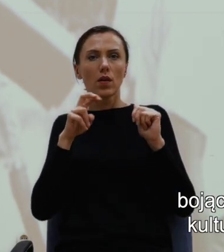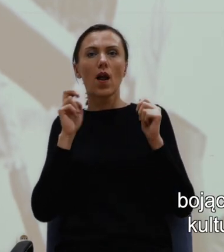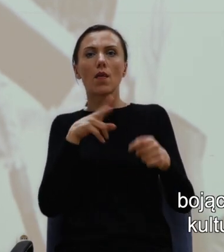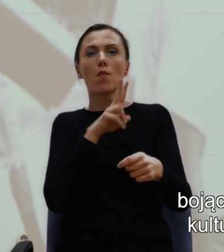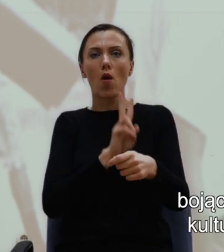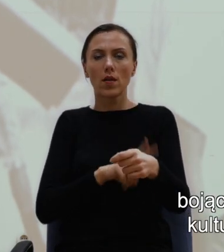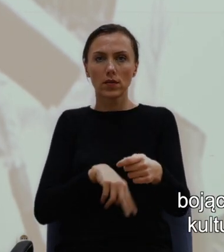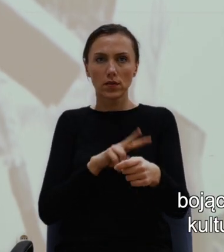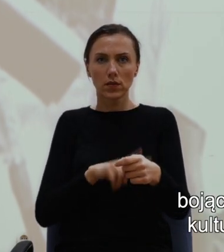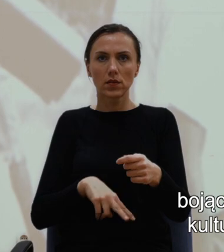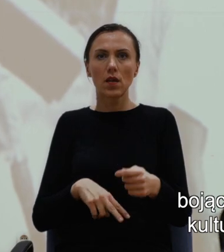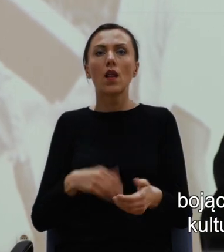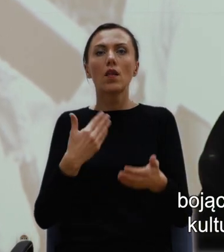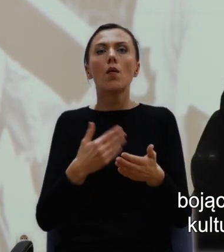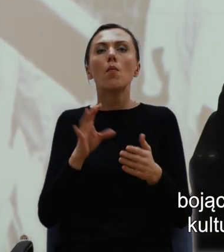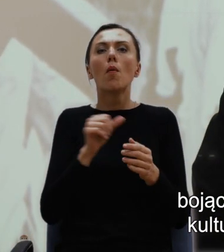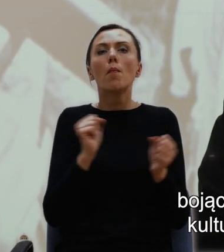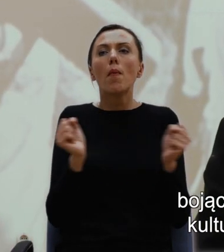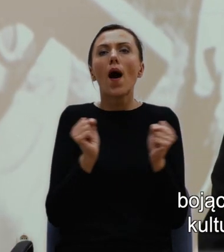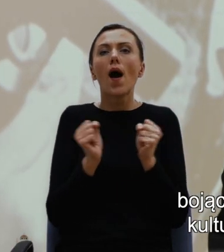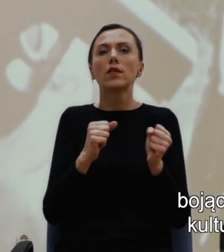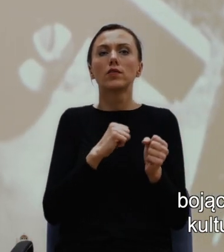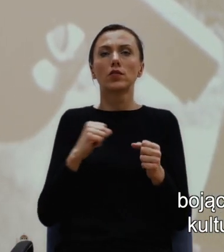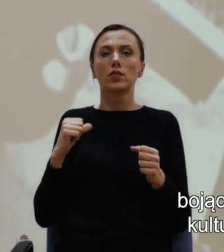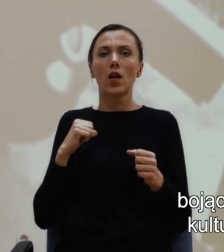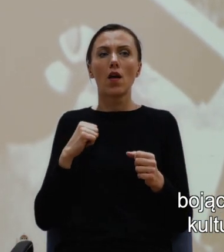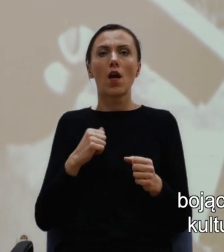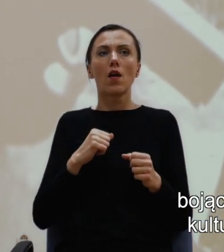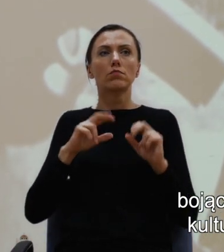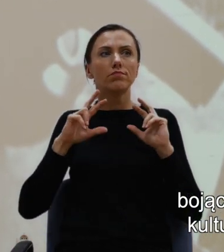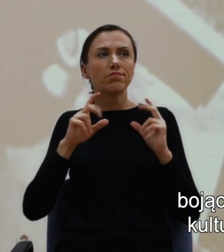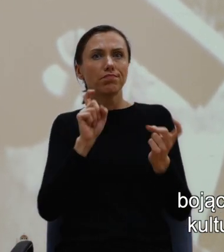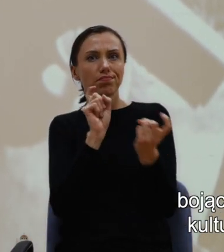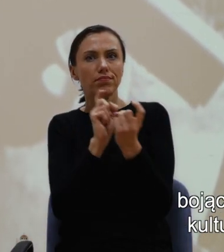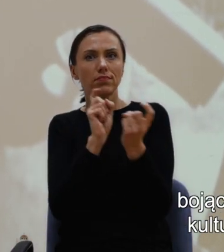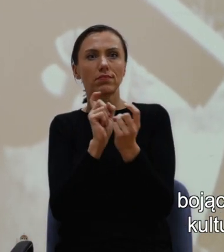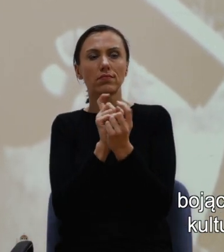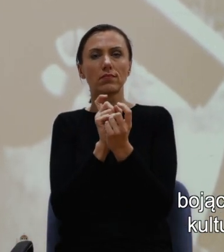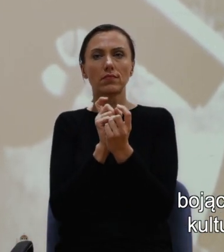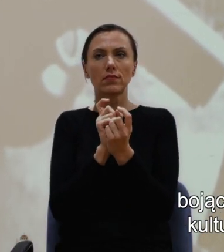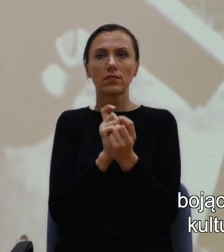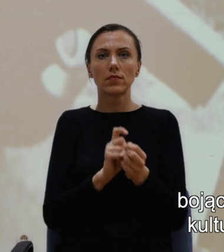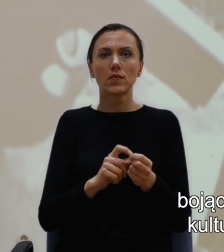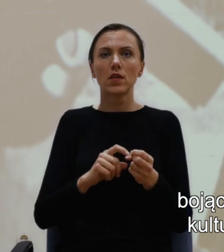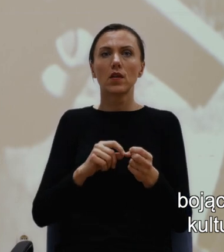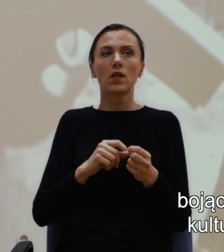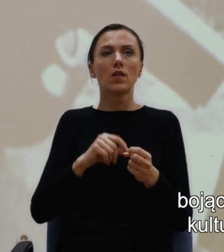skutków buntu wobec dyktatu